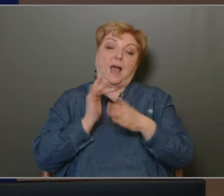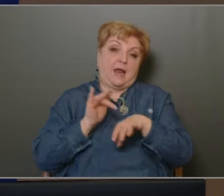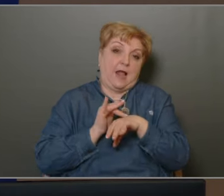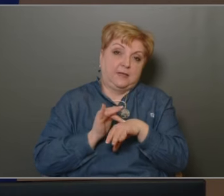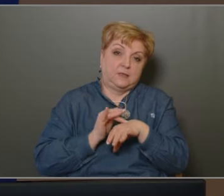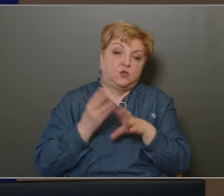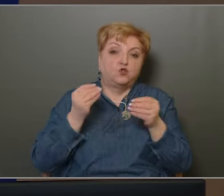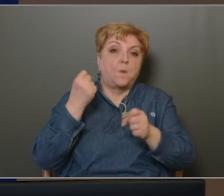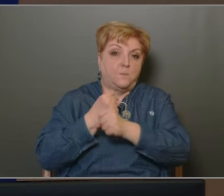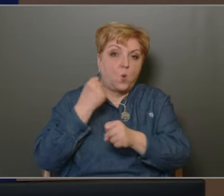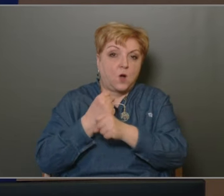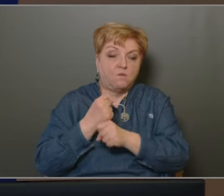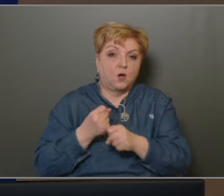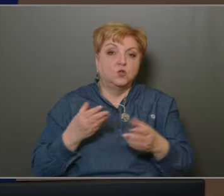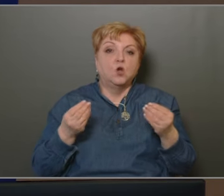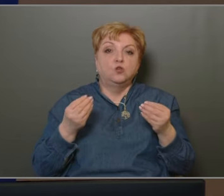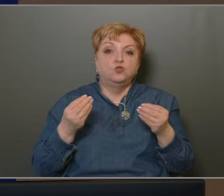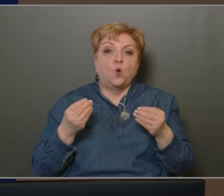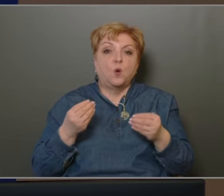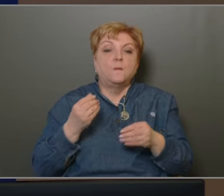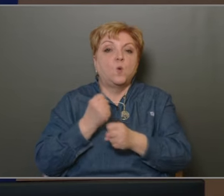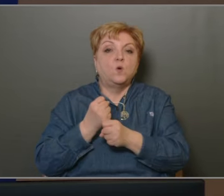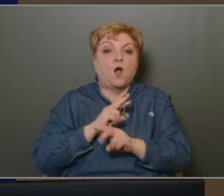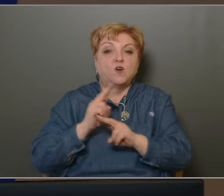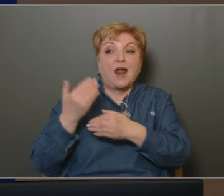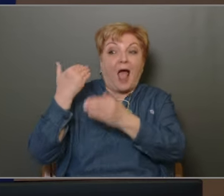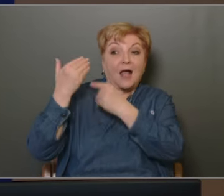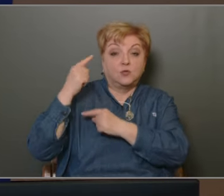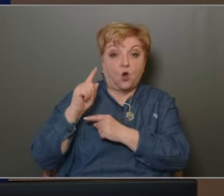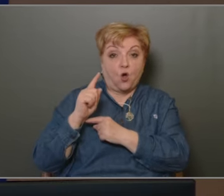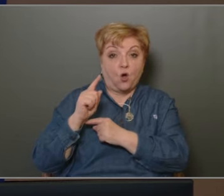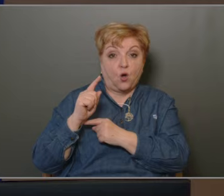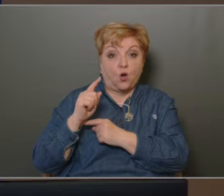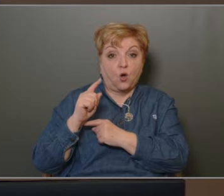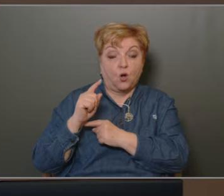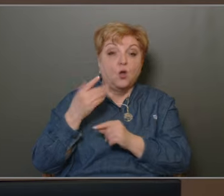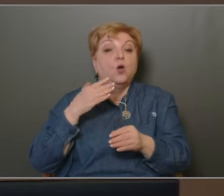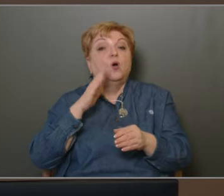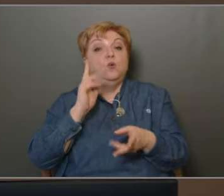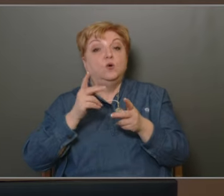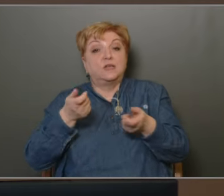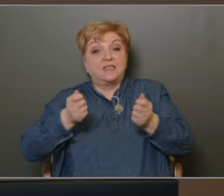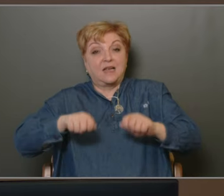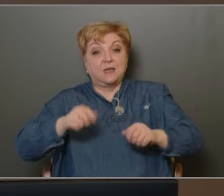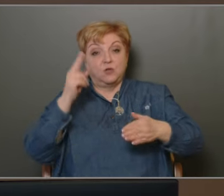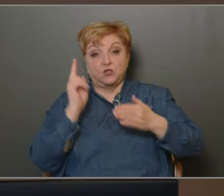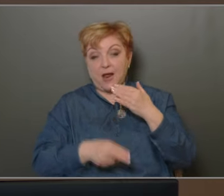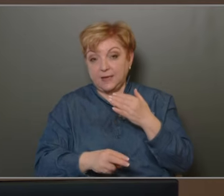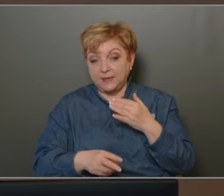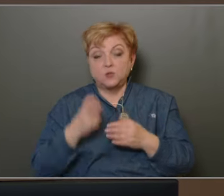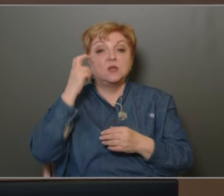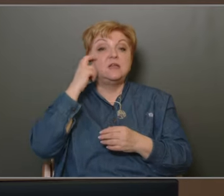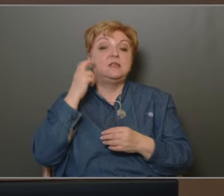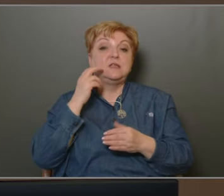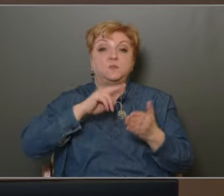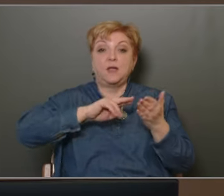elnézést nagyon-nagyon sok munka van, és nagyon-nagyon sok munka van hátra ahhoz, hogy az árt számadás elkészüljön, az intézmény